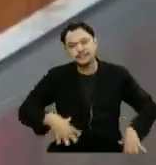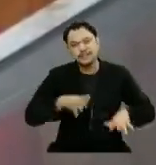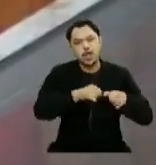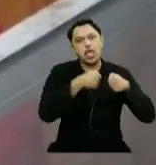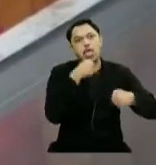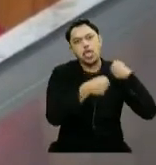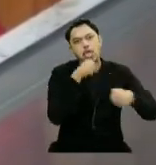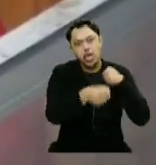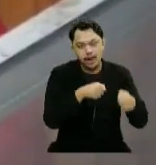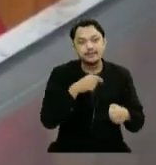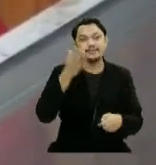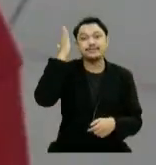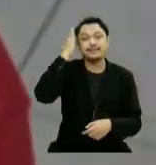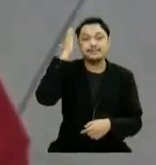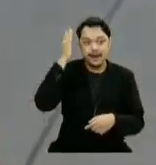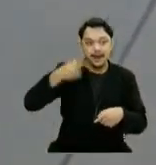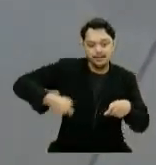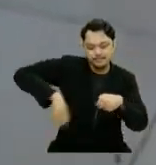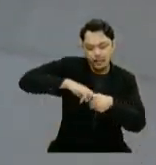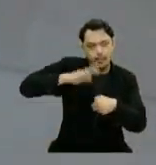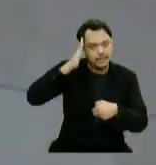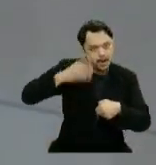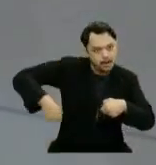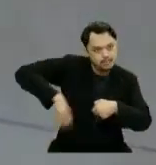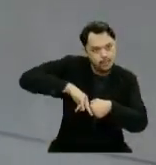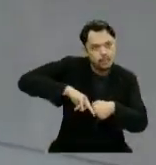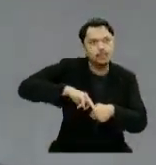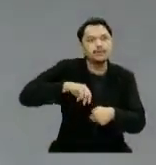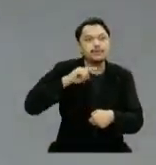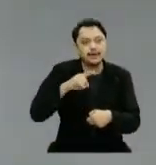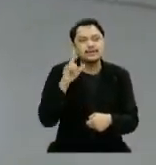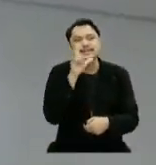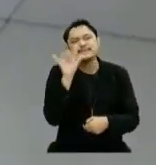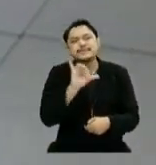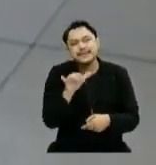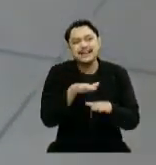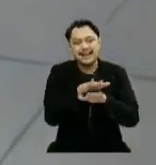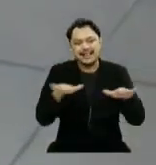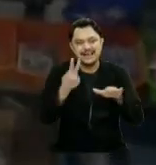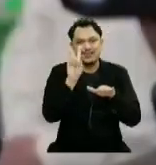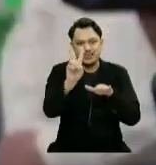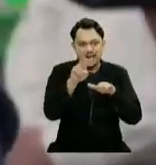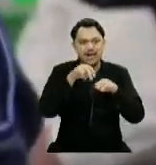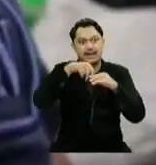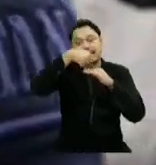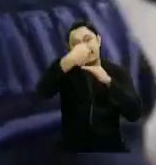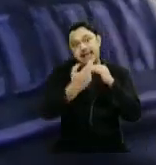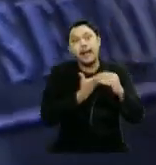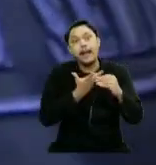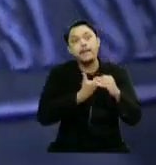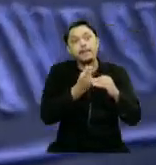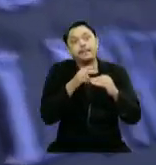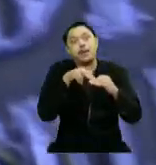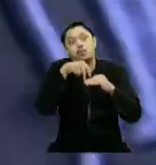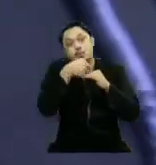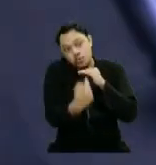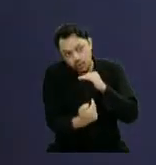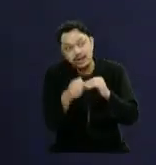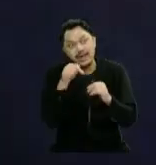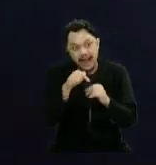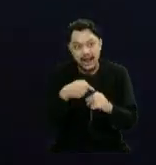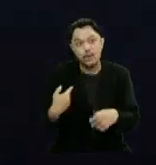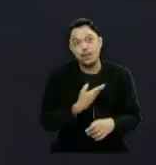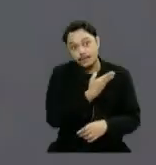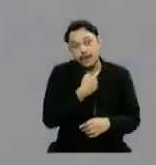kepala korban hingga meminta korban melompat dari lantai 2 gedung sekolah. Akibat perundungan ini, korban mengalami trauma dan enggan bersekolah.